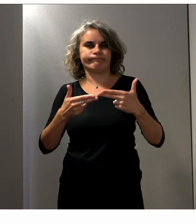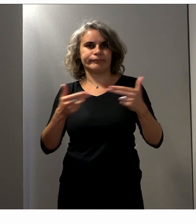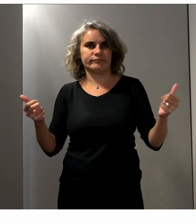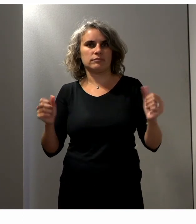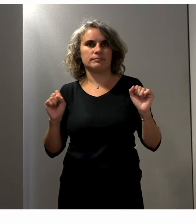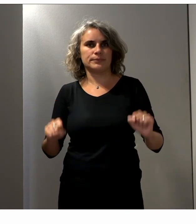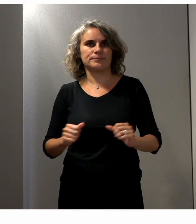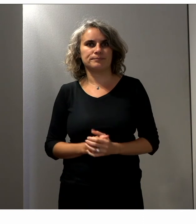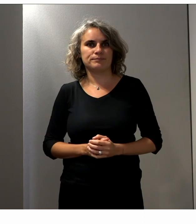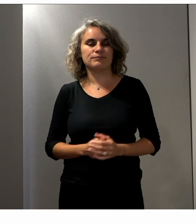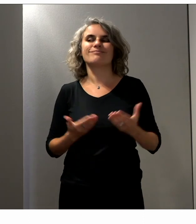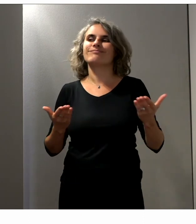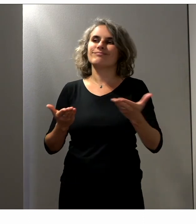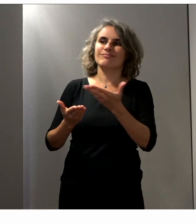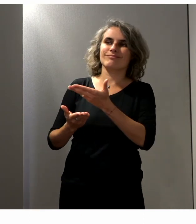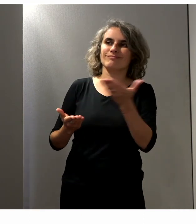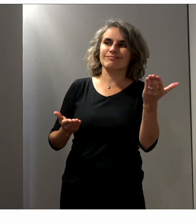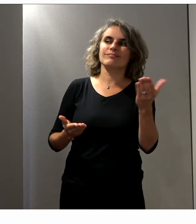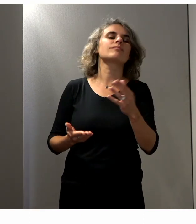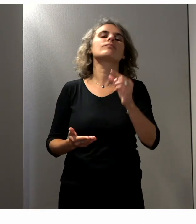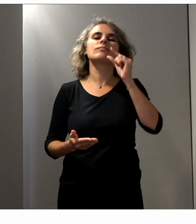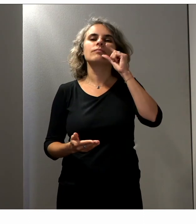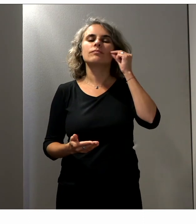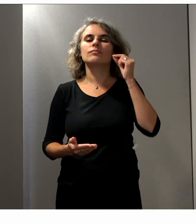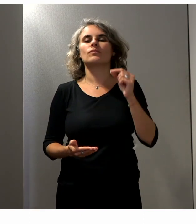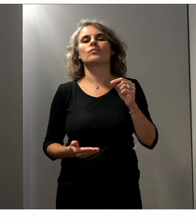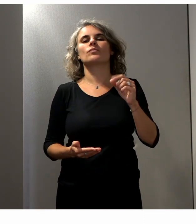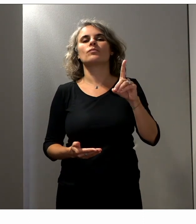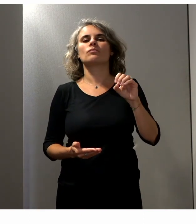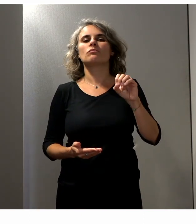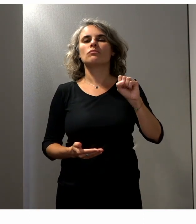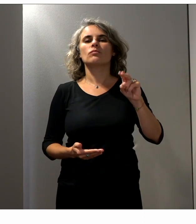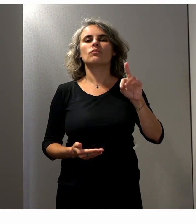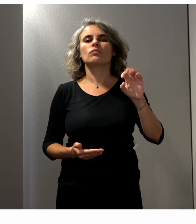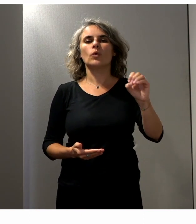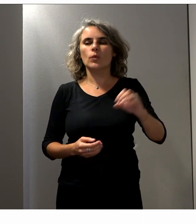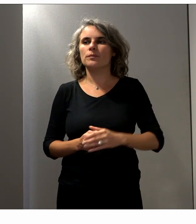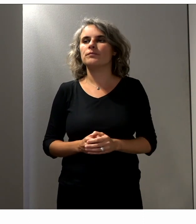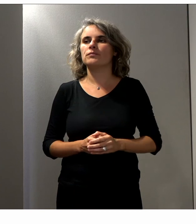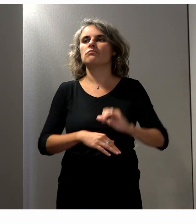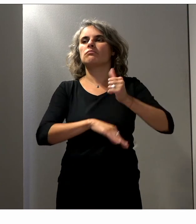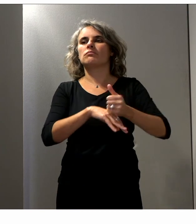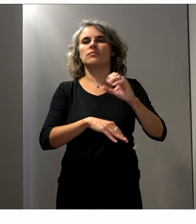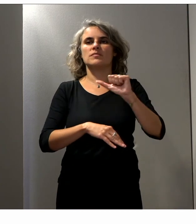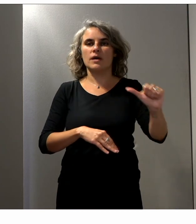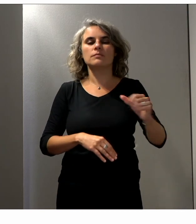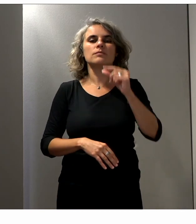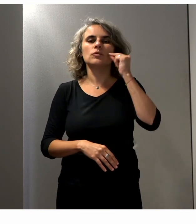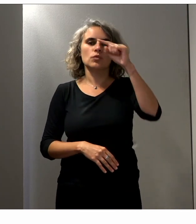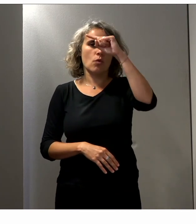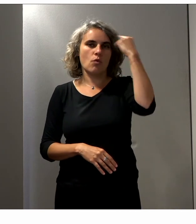compagnie d'Albin Soares-Scouto, du Conseil supérieur de l'audiovisuel, de Cédric Laurent, président d'Unanime,